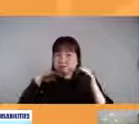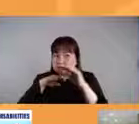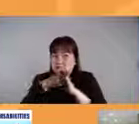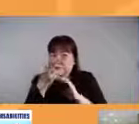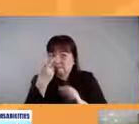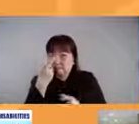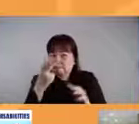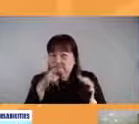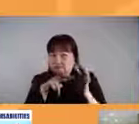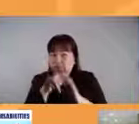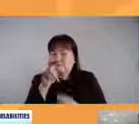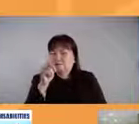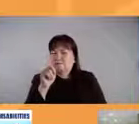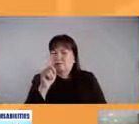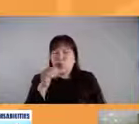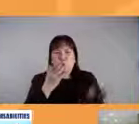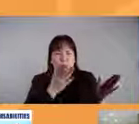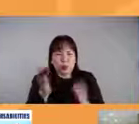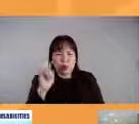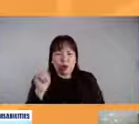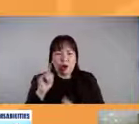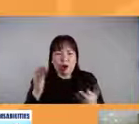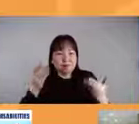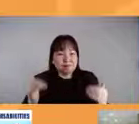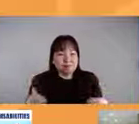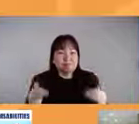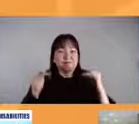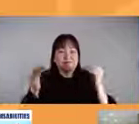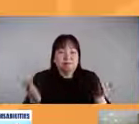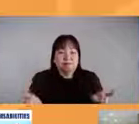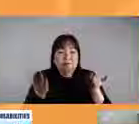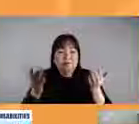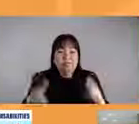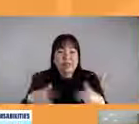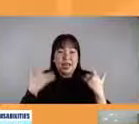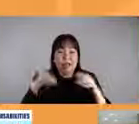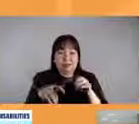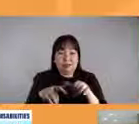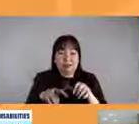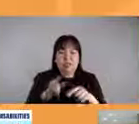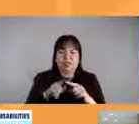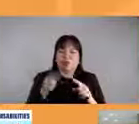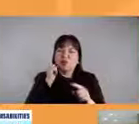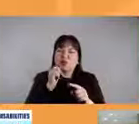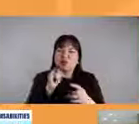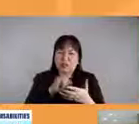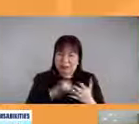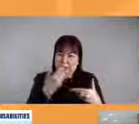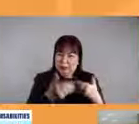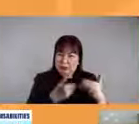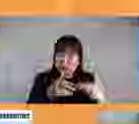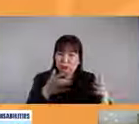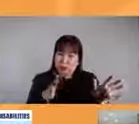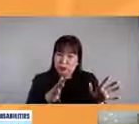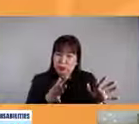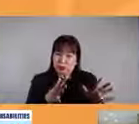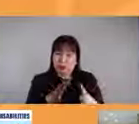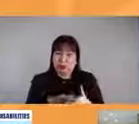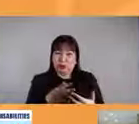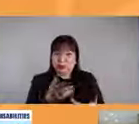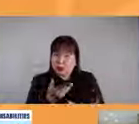paano strategically maiaangat yung persons with disabilities kasi kapag puro administrative transactional and